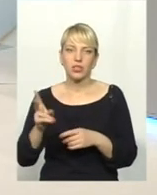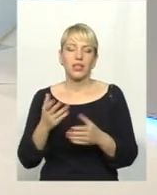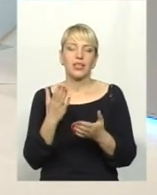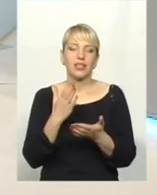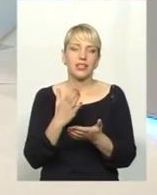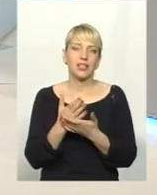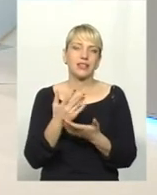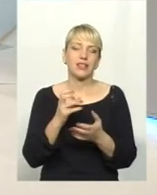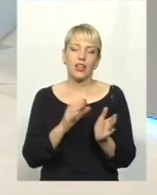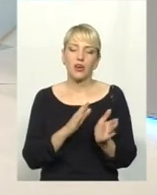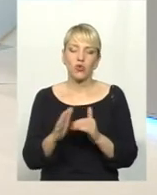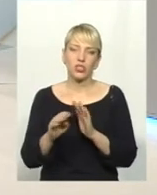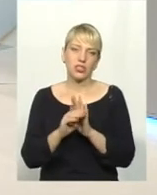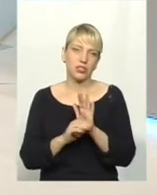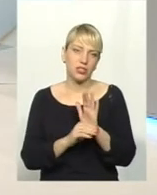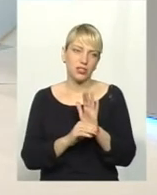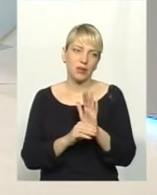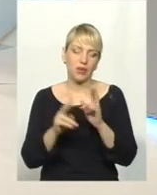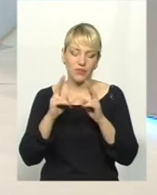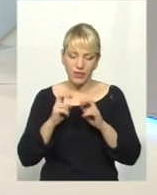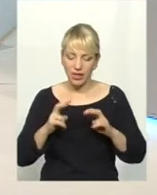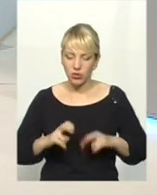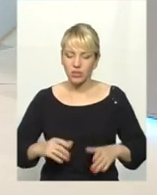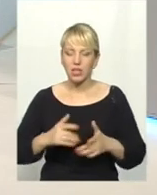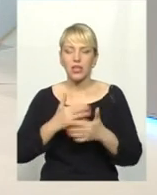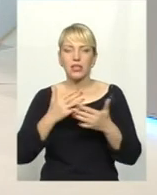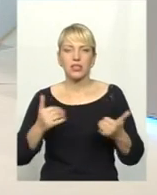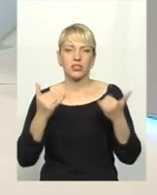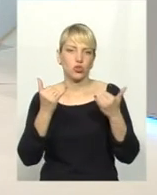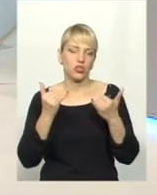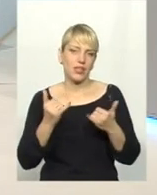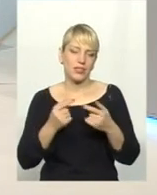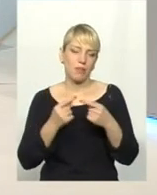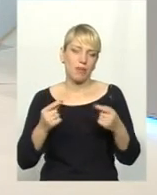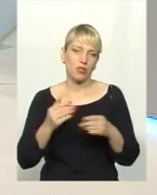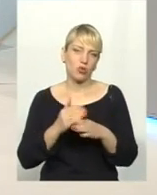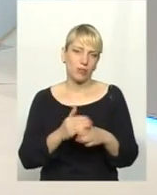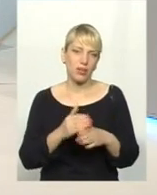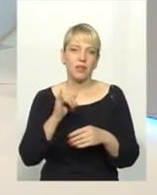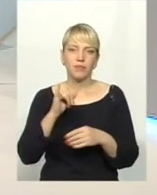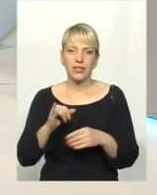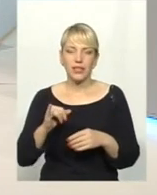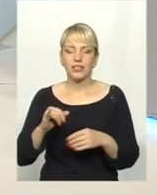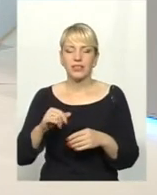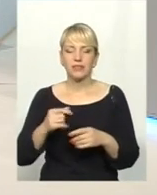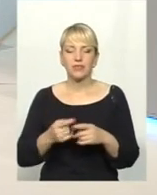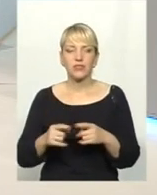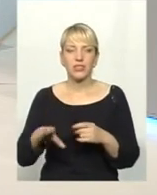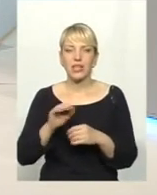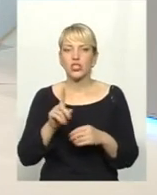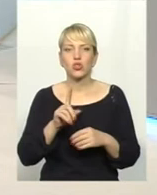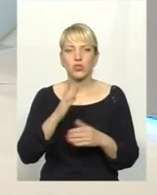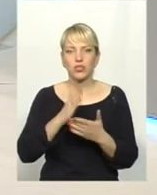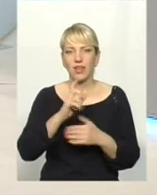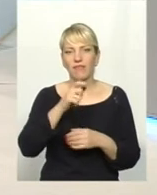діагностики не тільки архаїчними методами, а всі сучасні методи діагностики сифіліса, що засобуються в Європі, включаючи